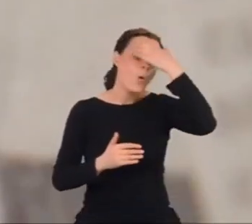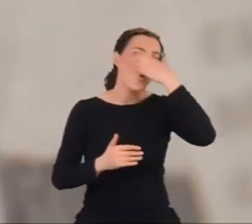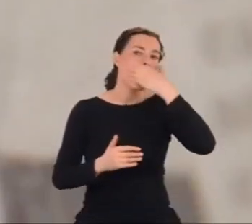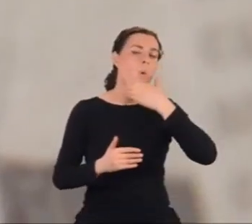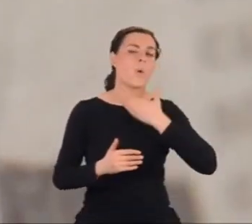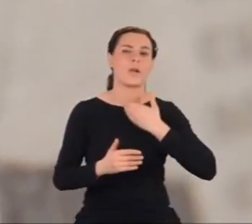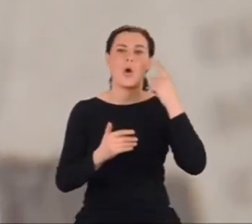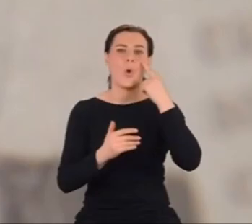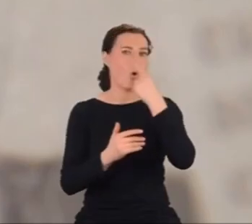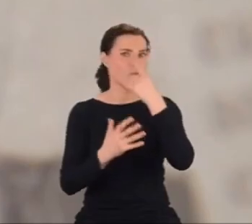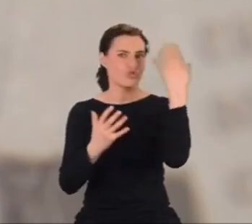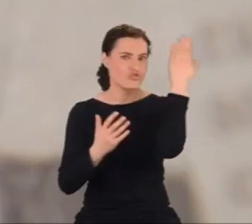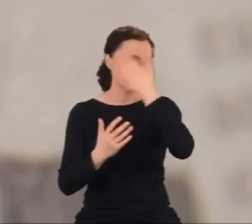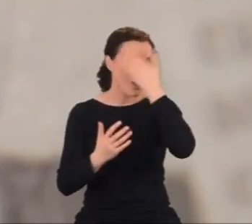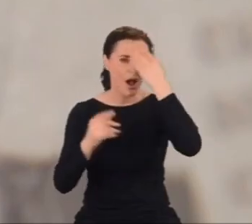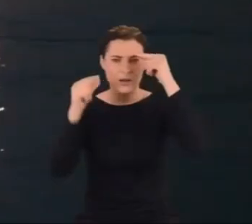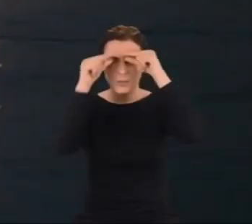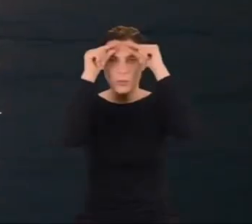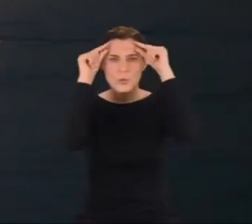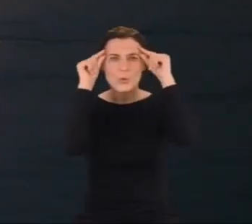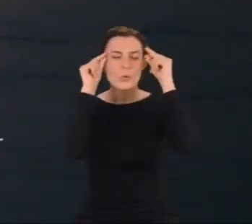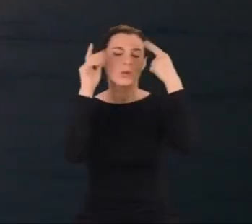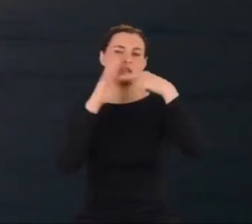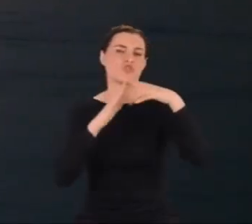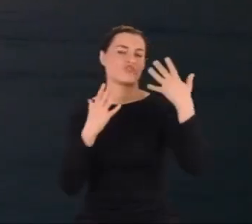grafitowy płaszcz, ciemny kapelusz.